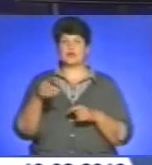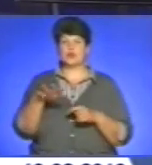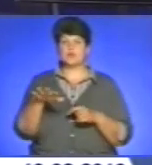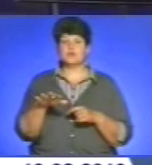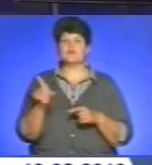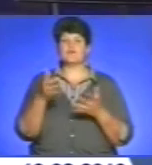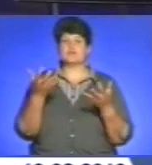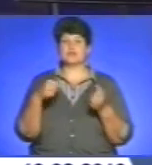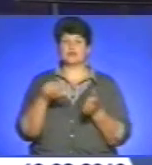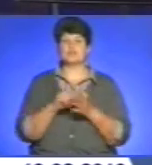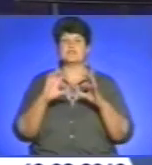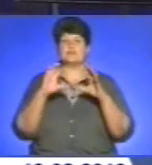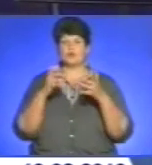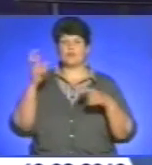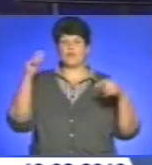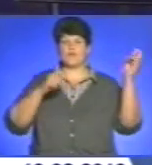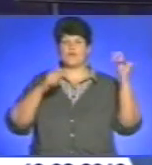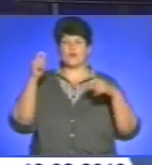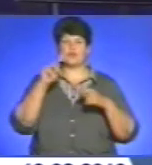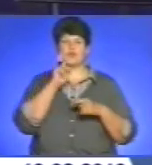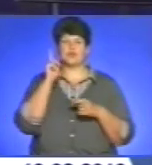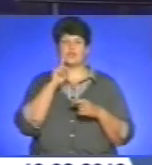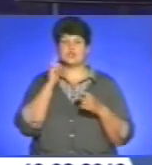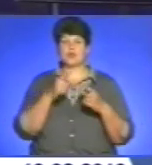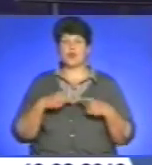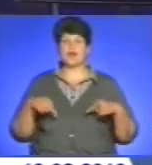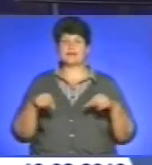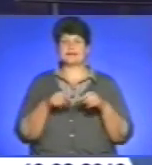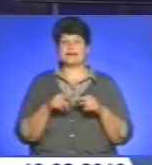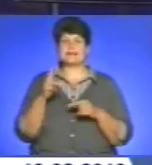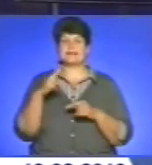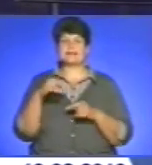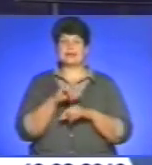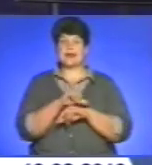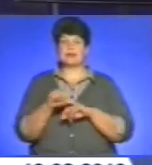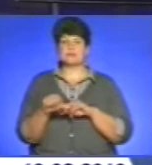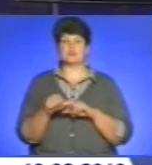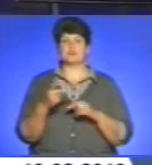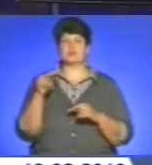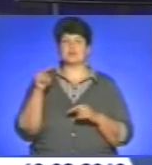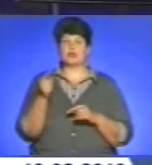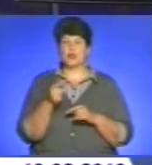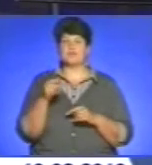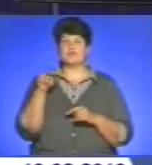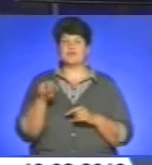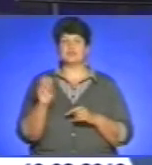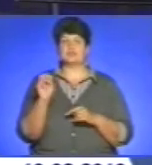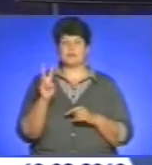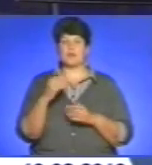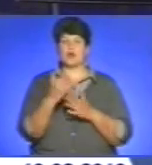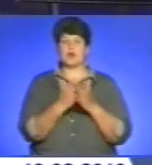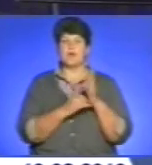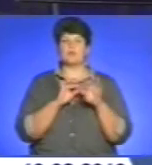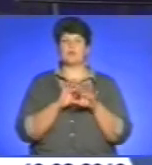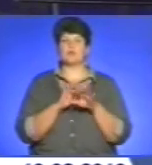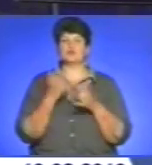участь у світовому форумі українських молодіжних організацій «Діаспори Тернопіль-2013». Програму проведення заходів